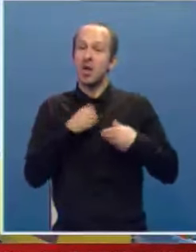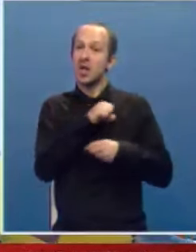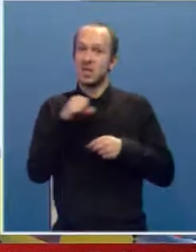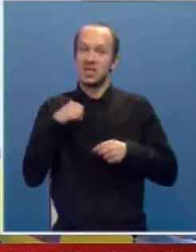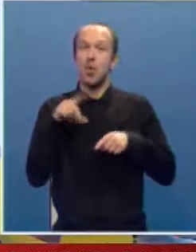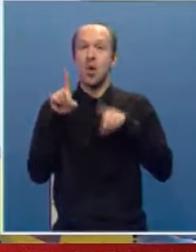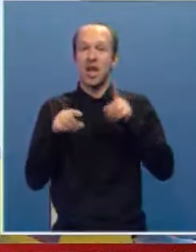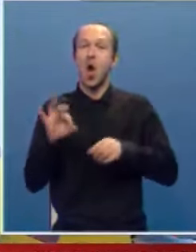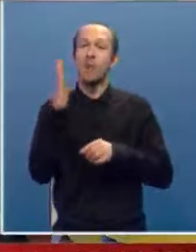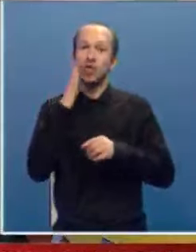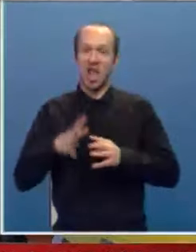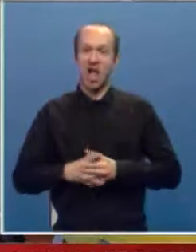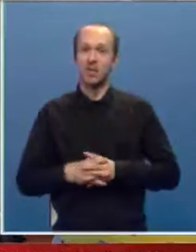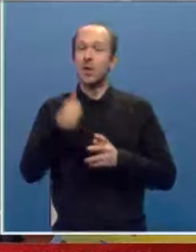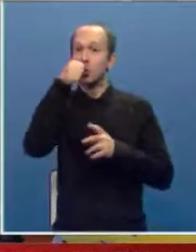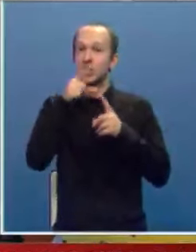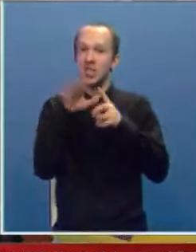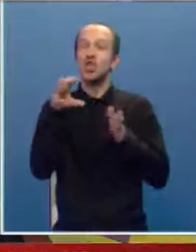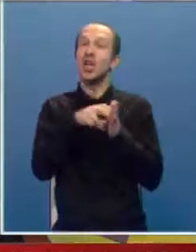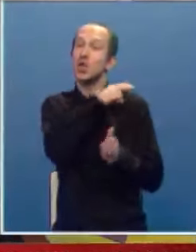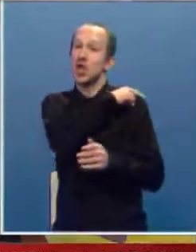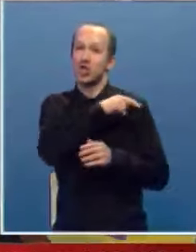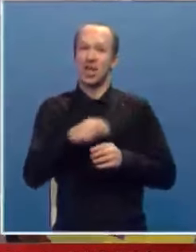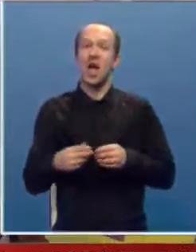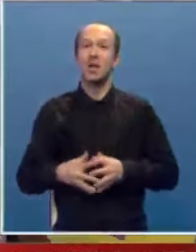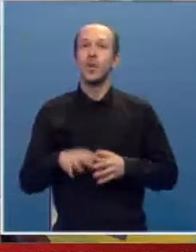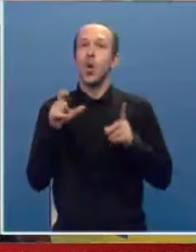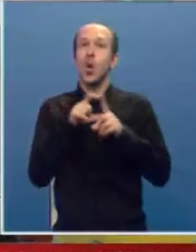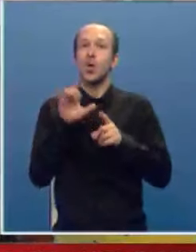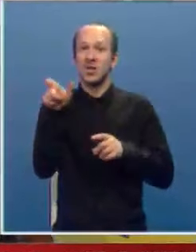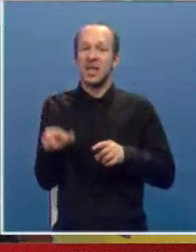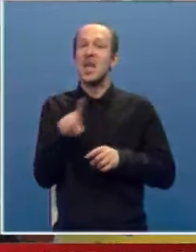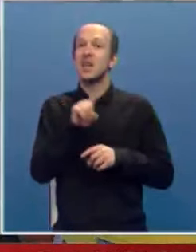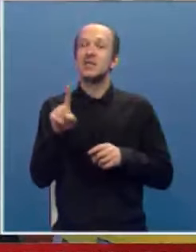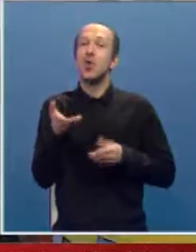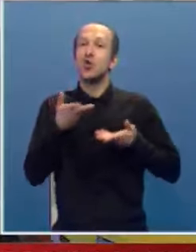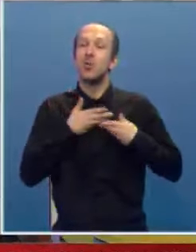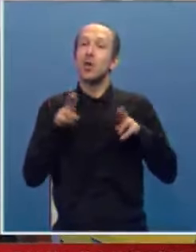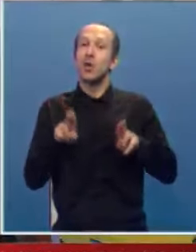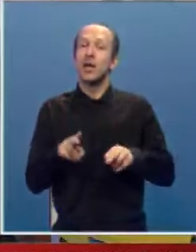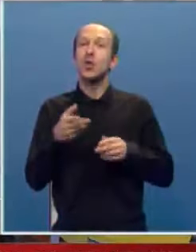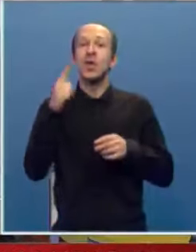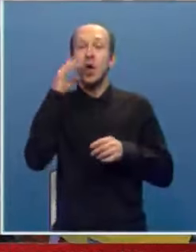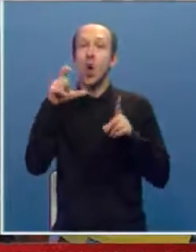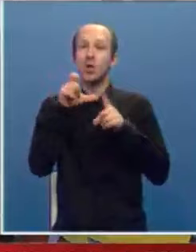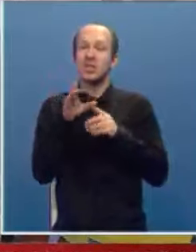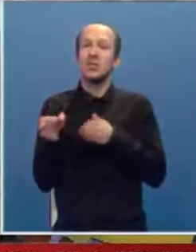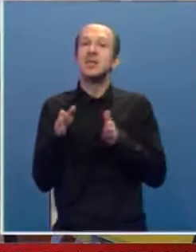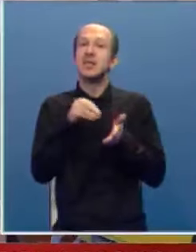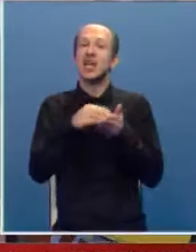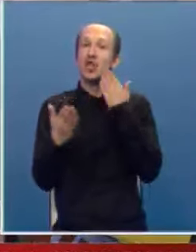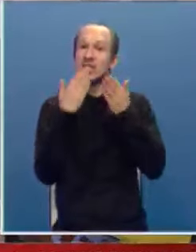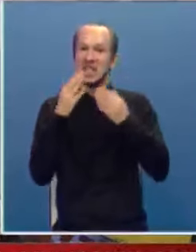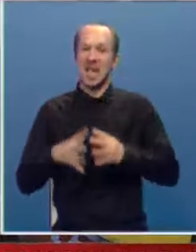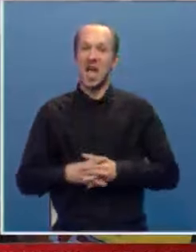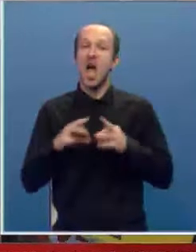obećanja. Što se tiče gradonačelnika, od njega baš nismo ni dobili neku konkretnu ideju osim toga da se zakaže sjedica.